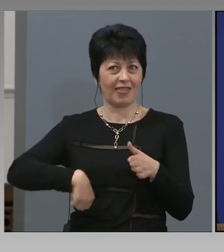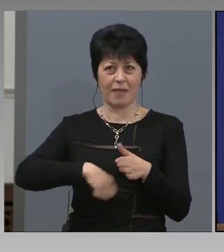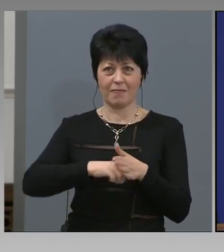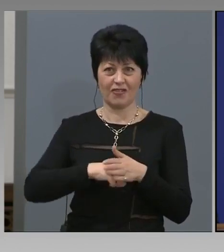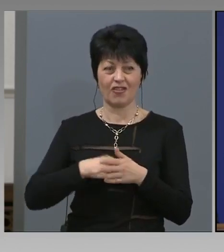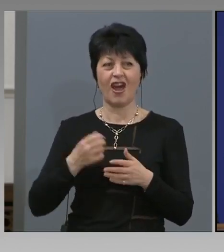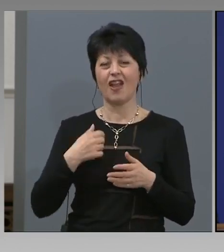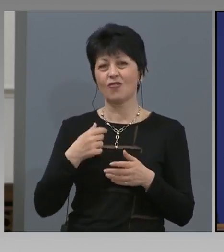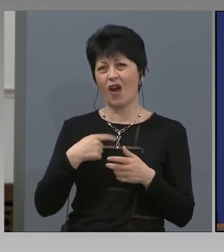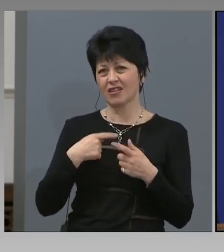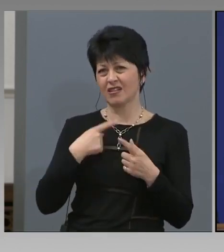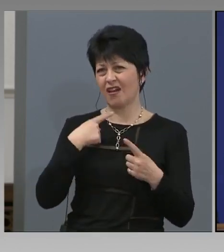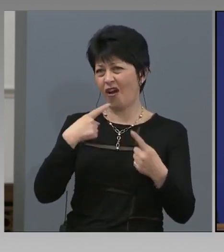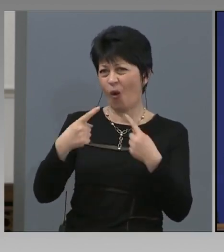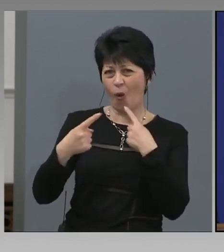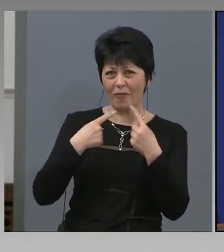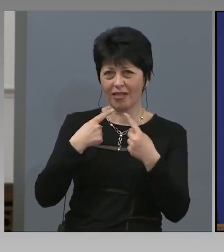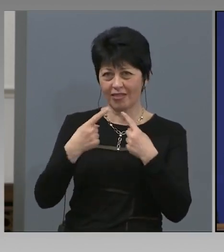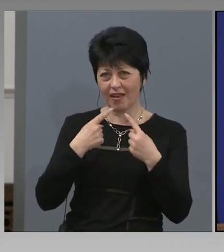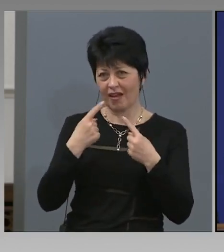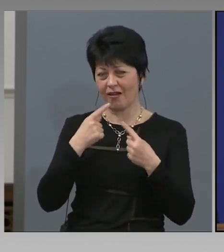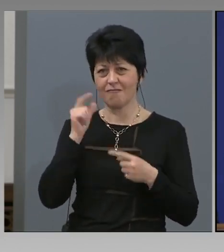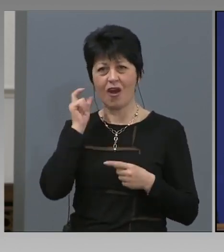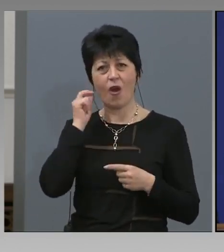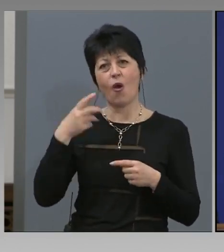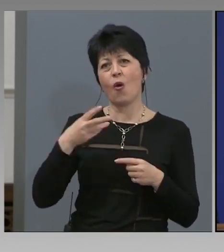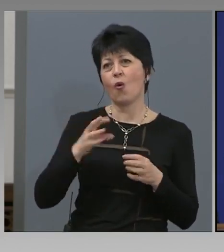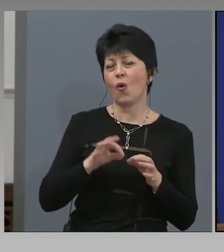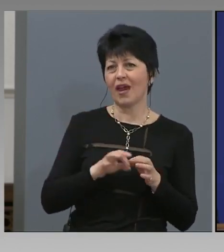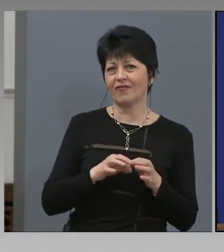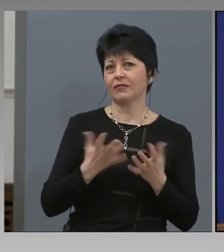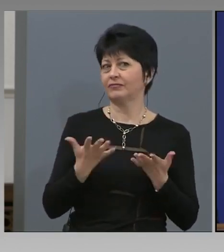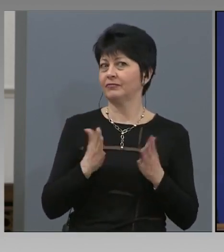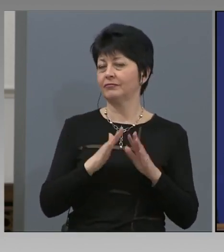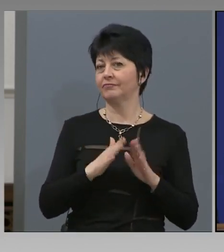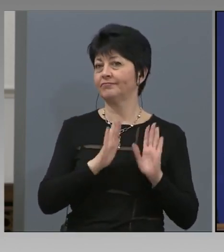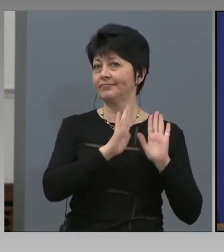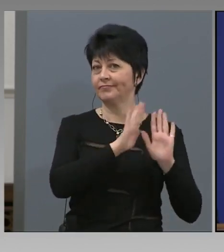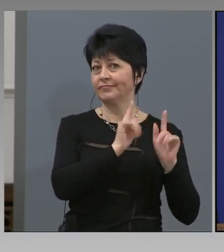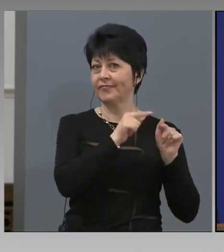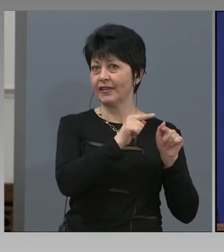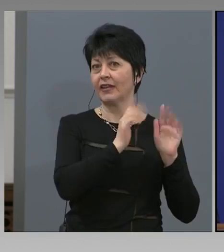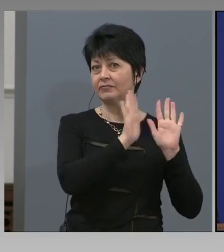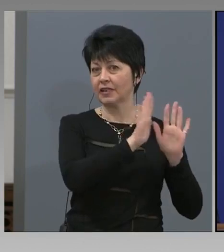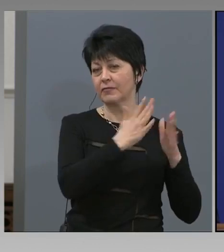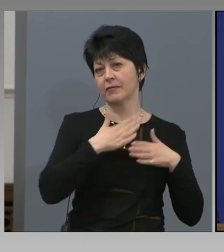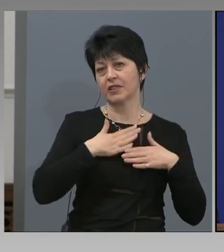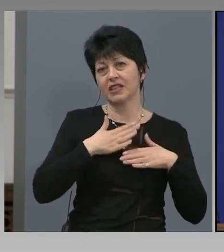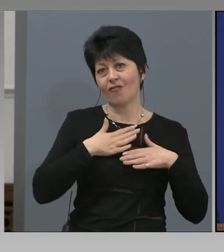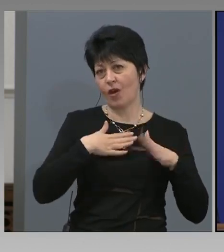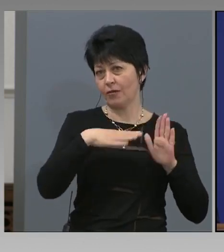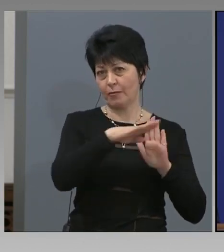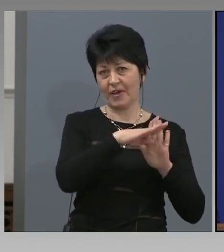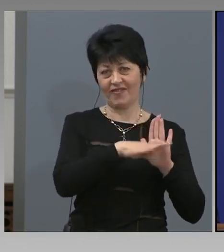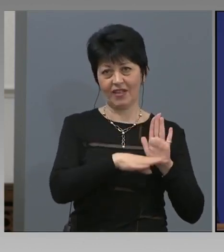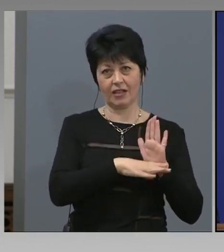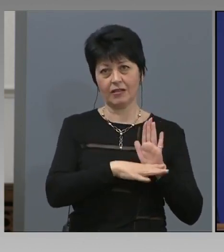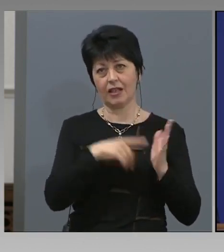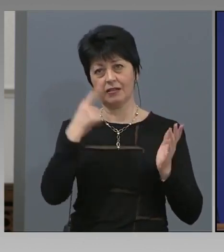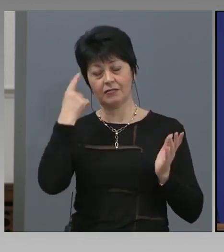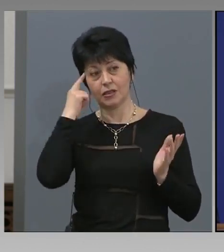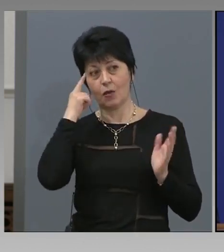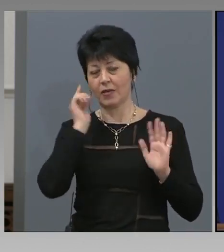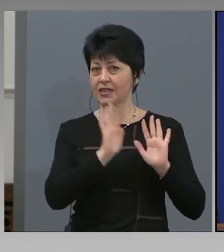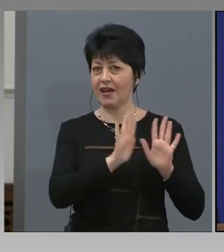си имат свои правила, така че, надявам се, и Българския футболен съюз да се съобрази. Аз с тях. Така че